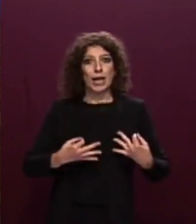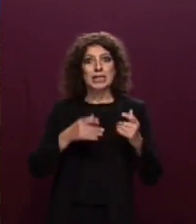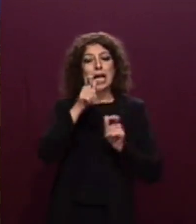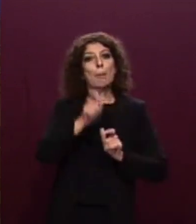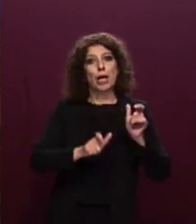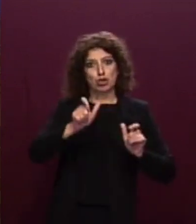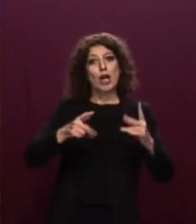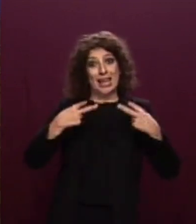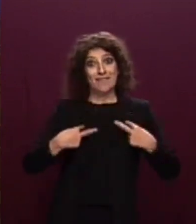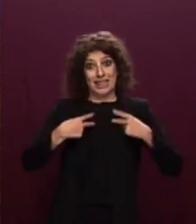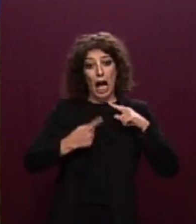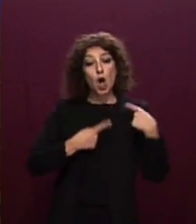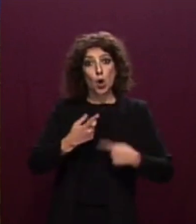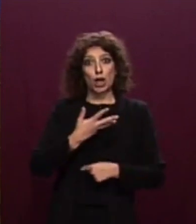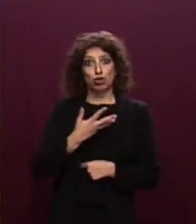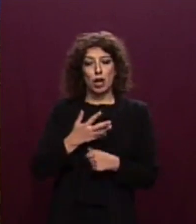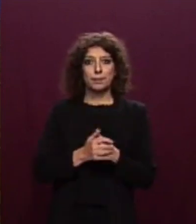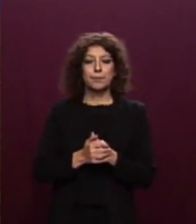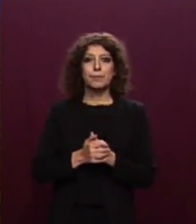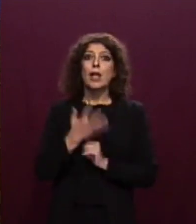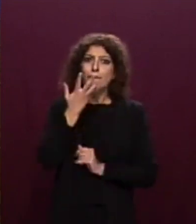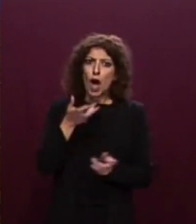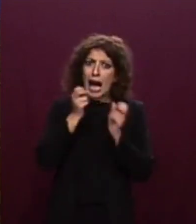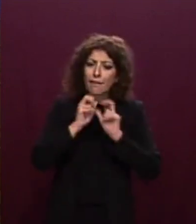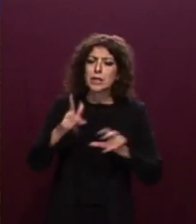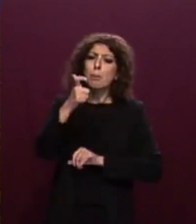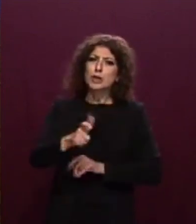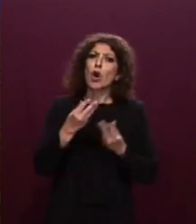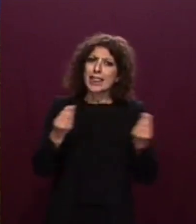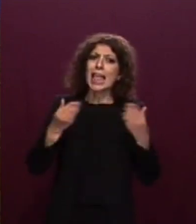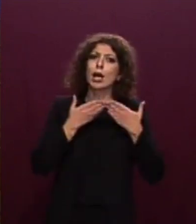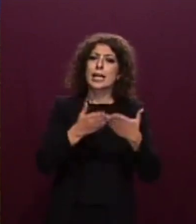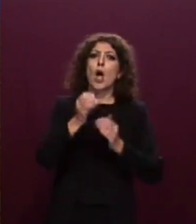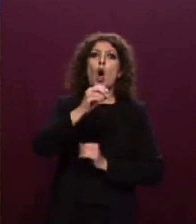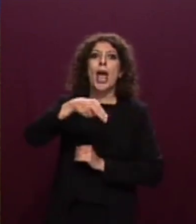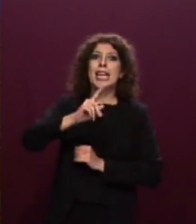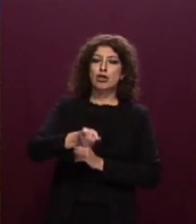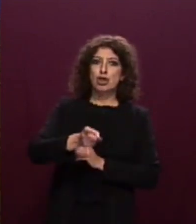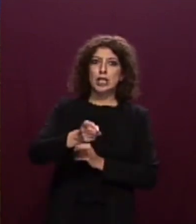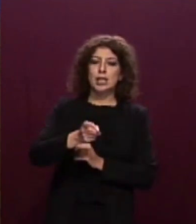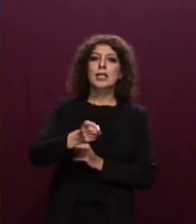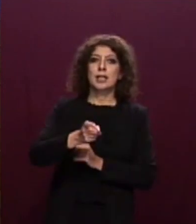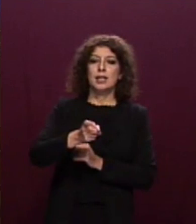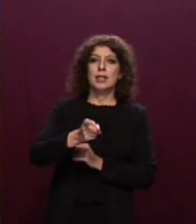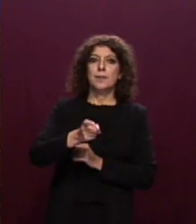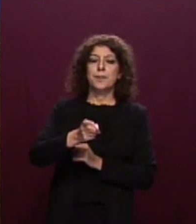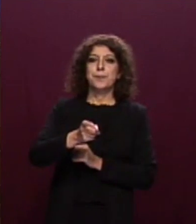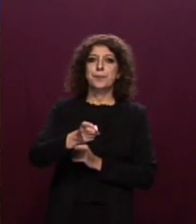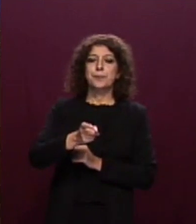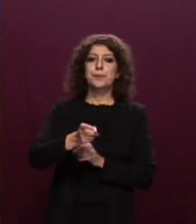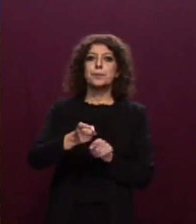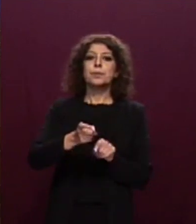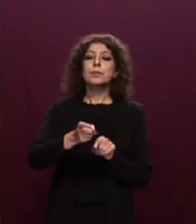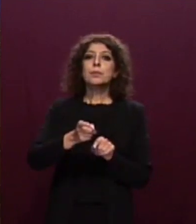Lo sottolineo non solo perché molte delle navi ONG presentano le caratteristiche appena richiamate, ma soprattutto perché viene in